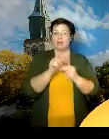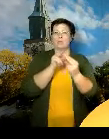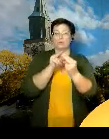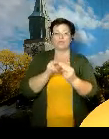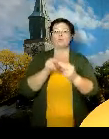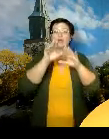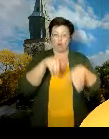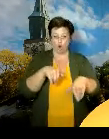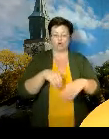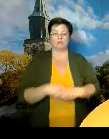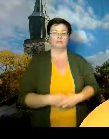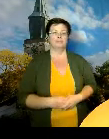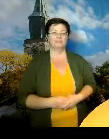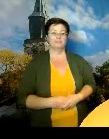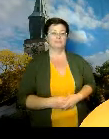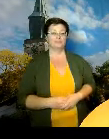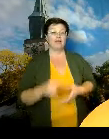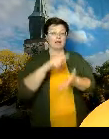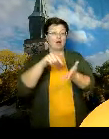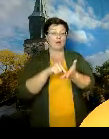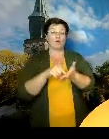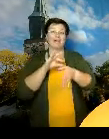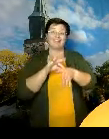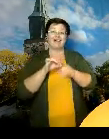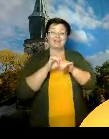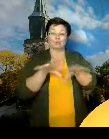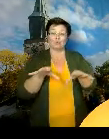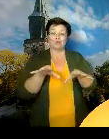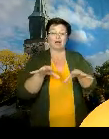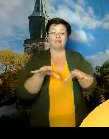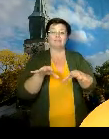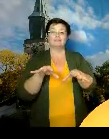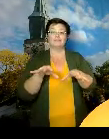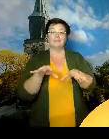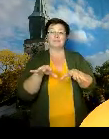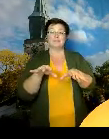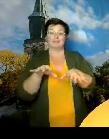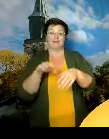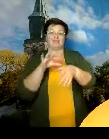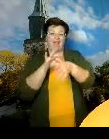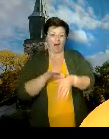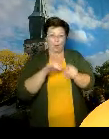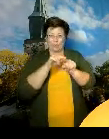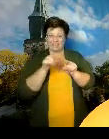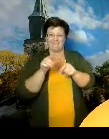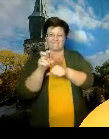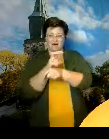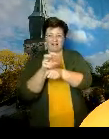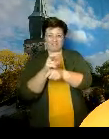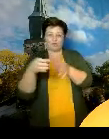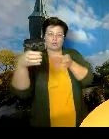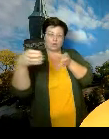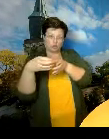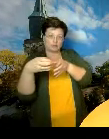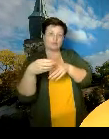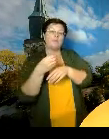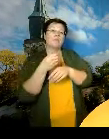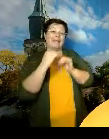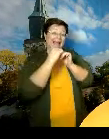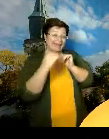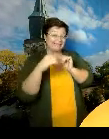Lisäksi meidän kaupungin tartuntatautien valvonta antaa sitten nämä karanteeniohjeistukset puhelimitse vielä erikseen.